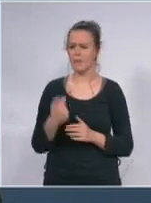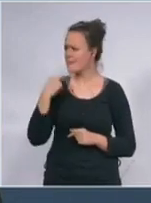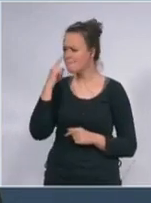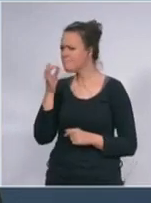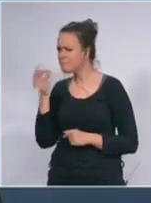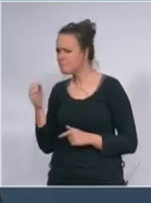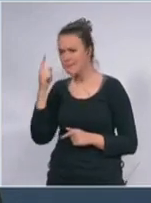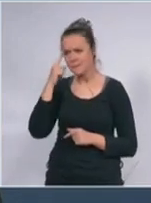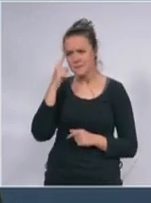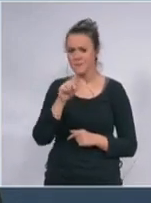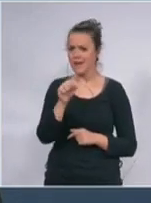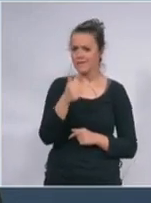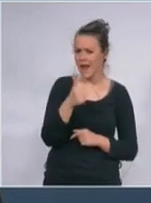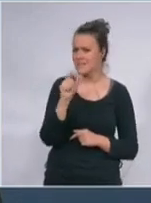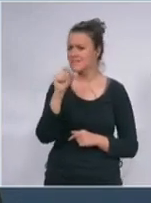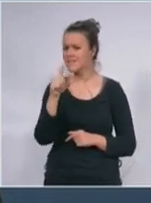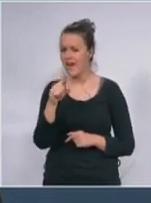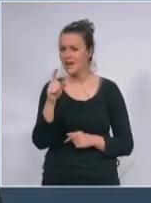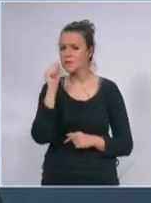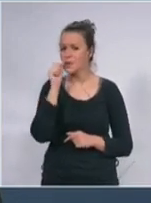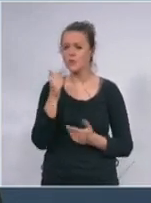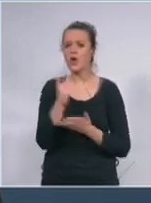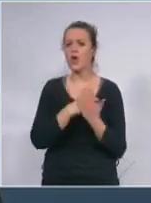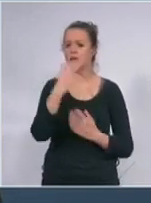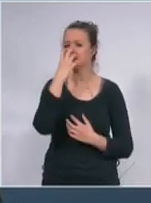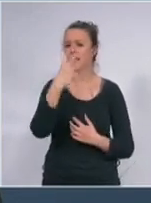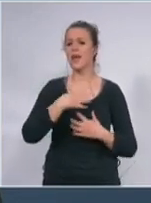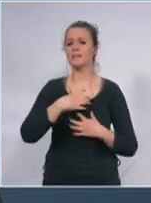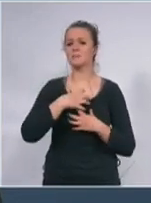ili 12 ljudi na respiratorima. To su ljudi u teškom stanju.